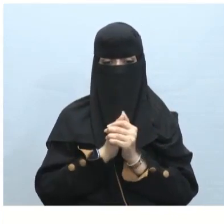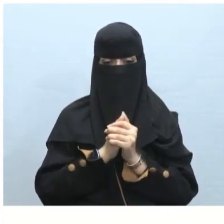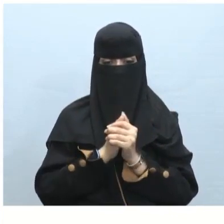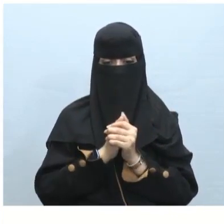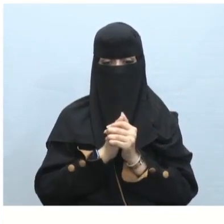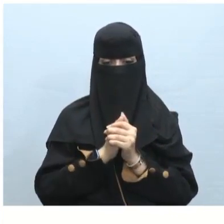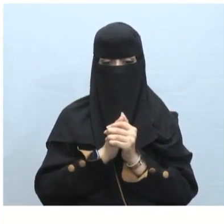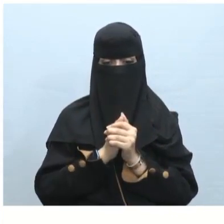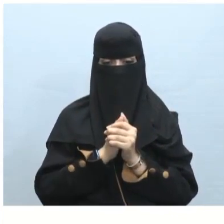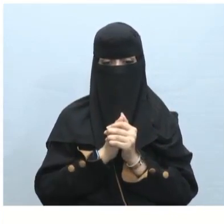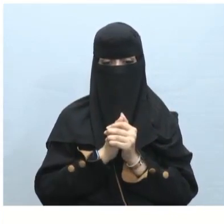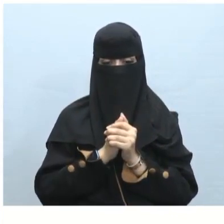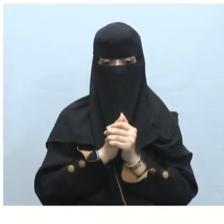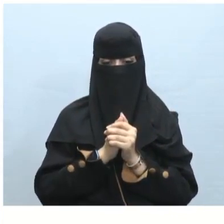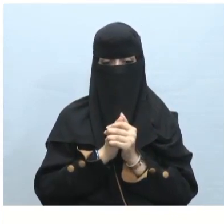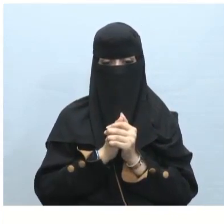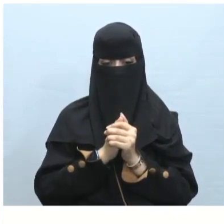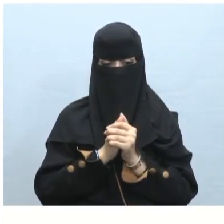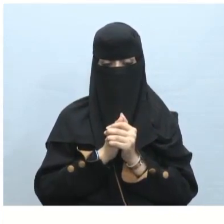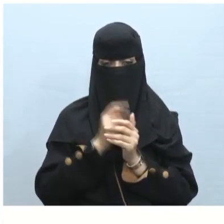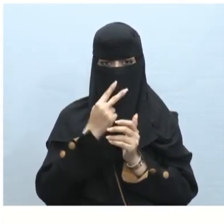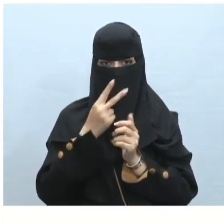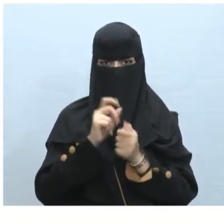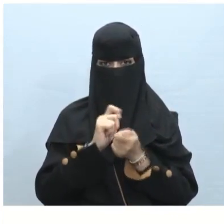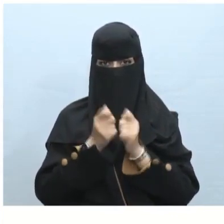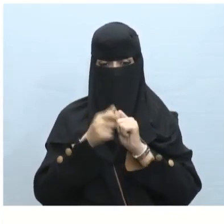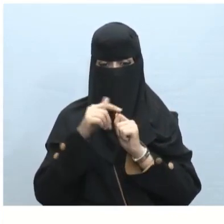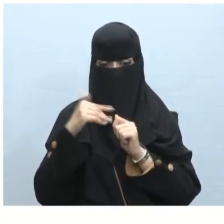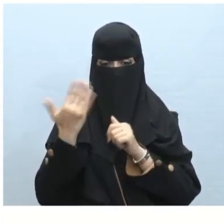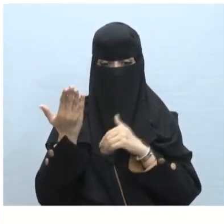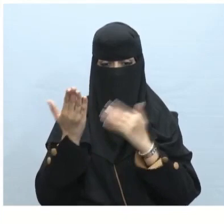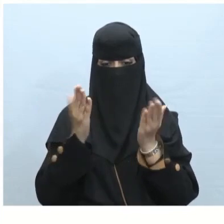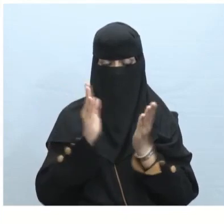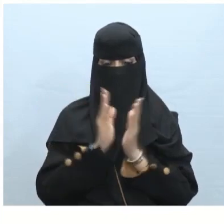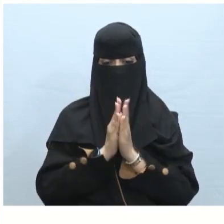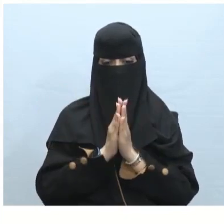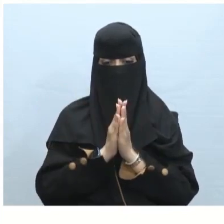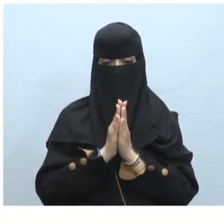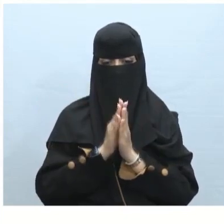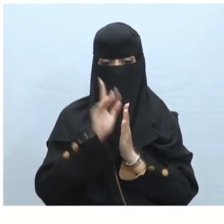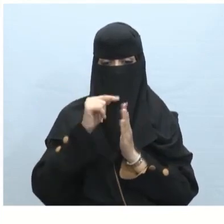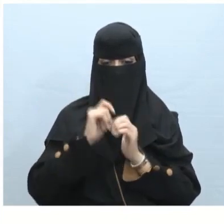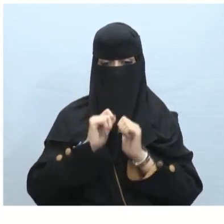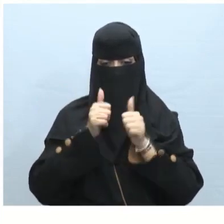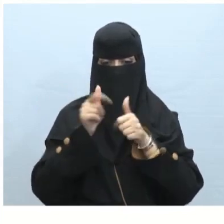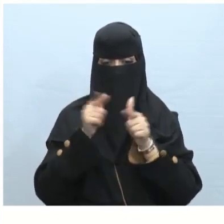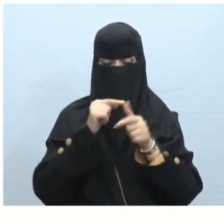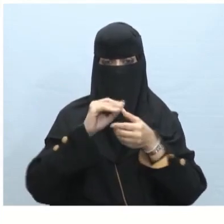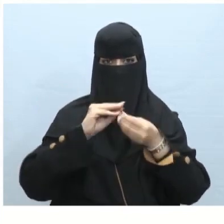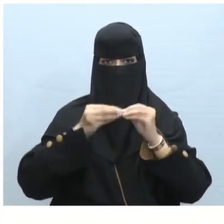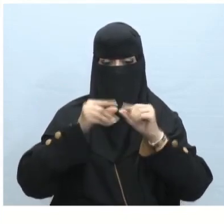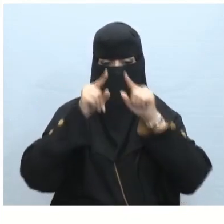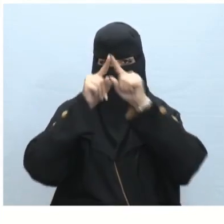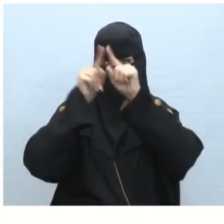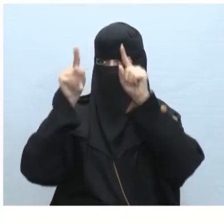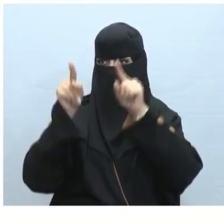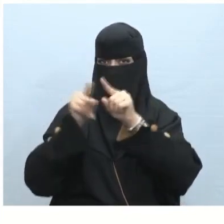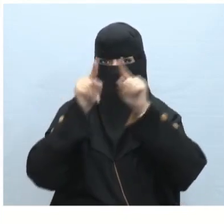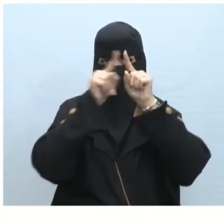نلاحظ تغيير الاتجاه تجاه الرسم تستطيع أيضا من خلال